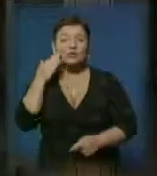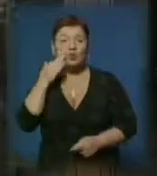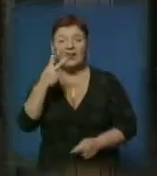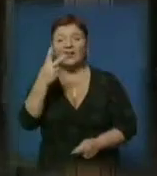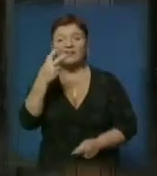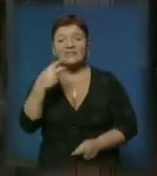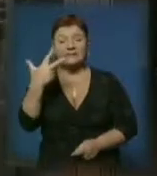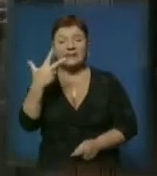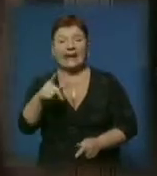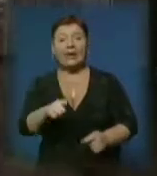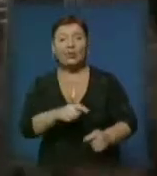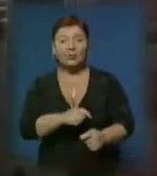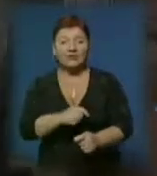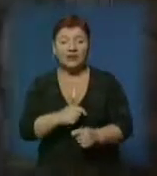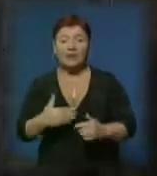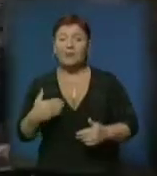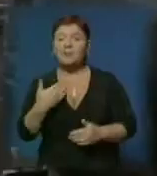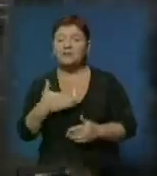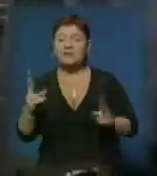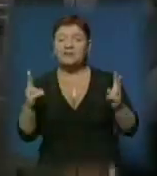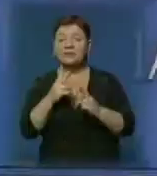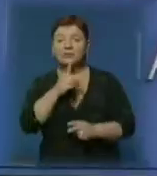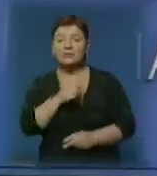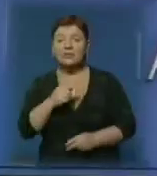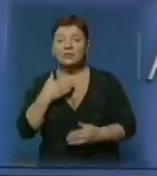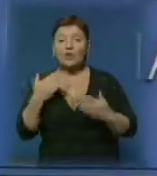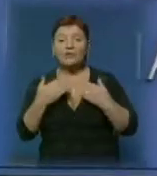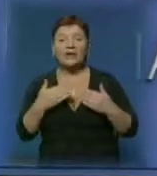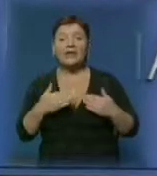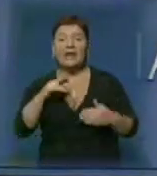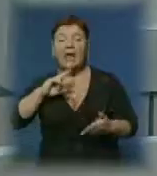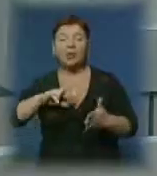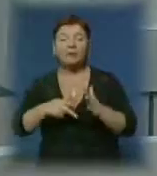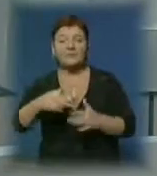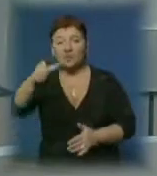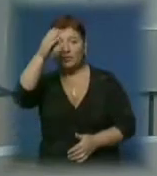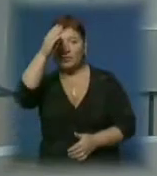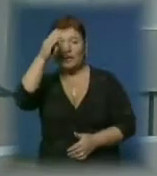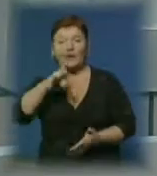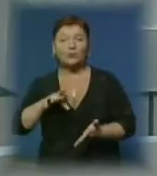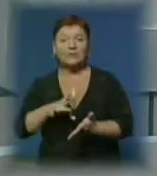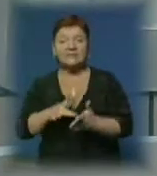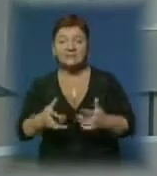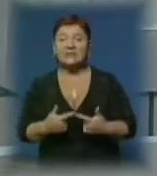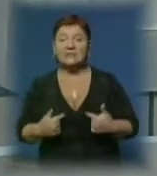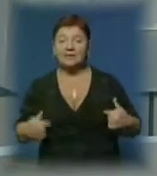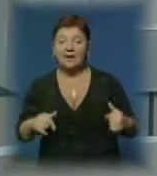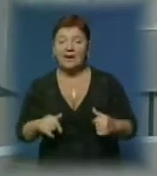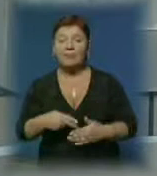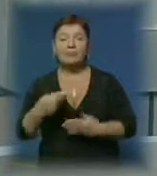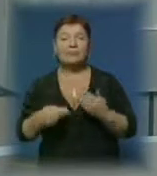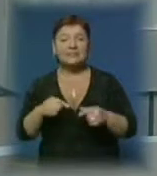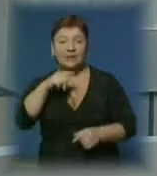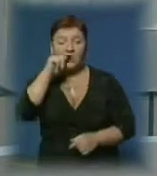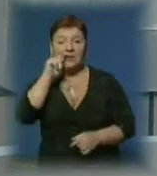203 кілометри. Під час зустрічі обговорили також співпрацю у економічній, освітній, культурній і туристичних сферах. Підписання